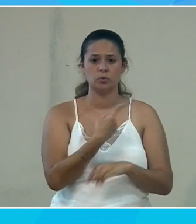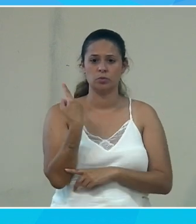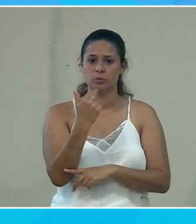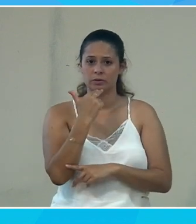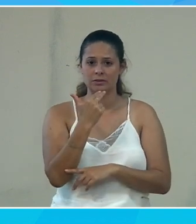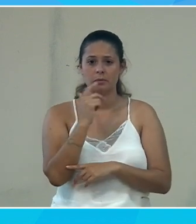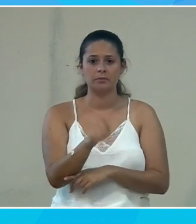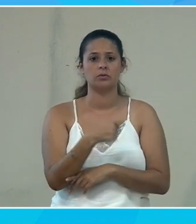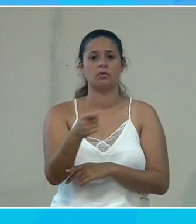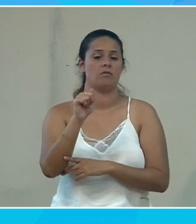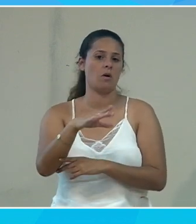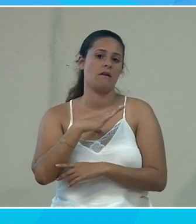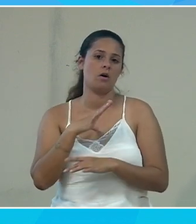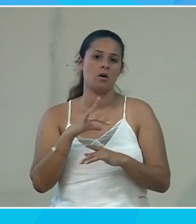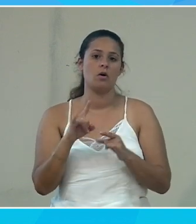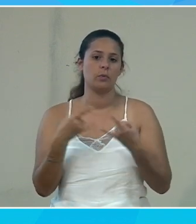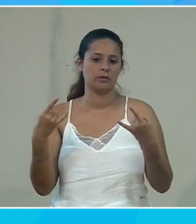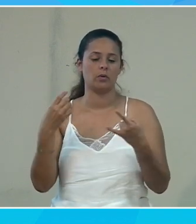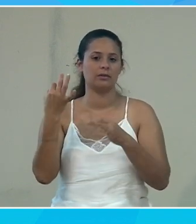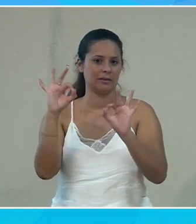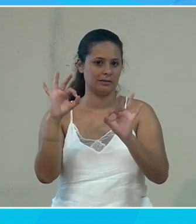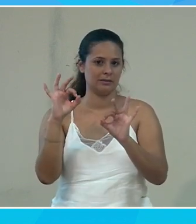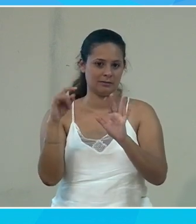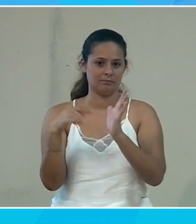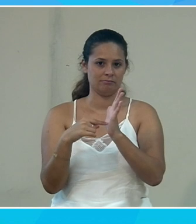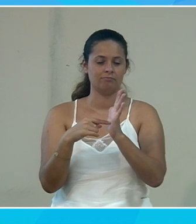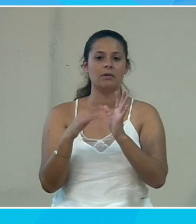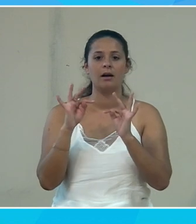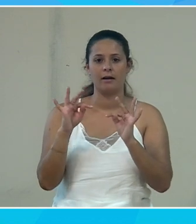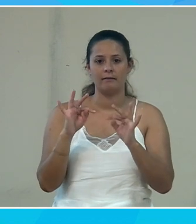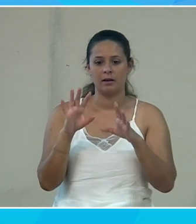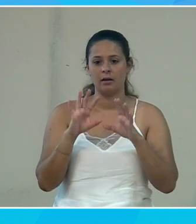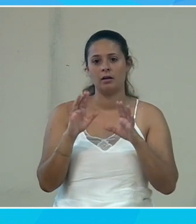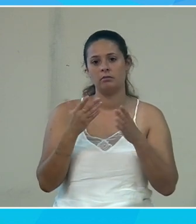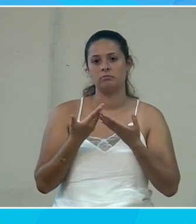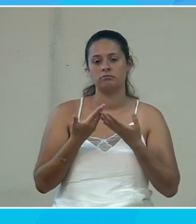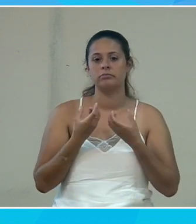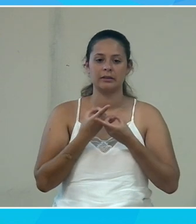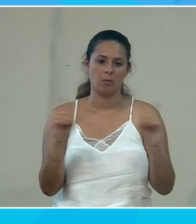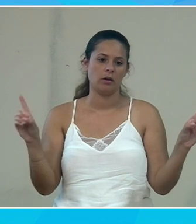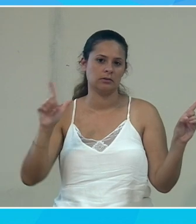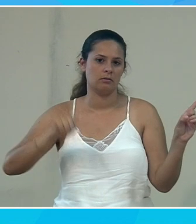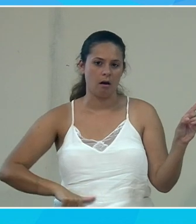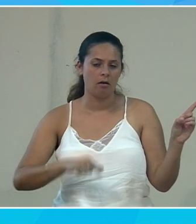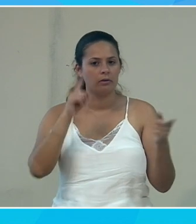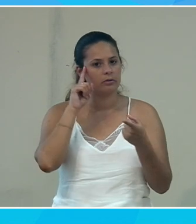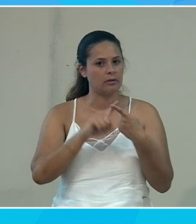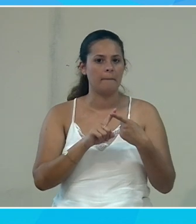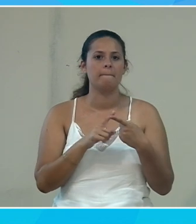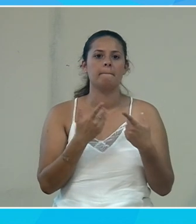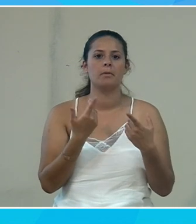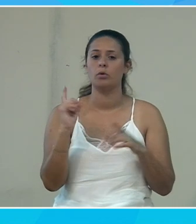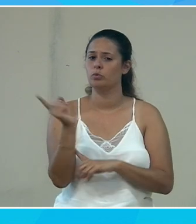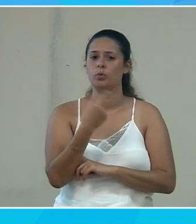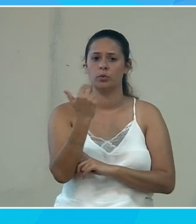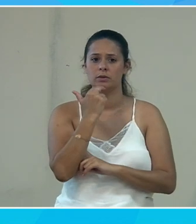alors il faut évidemment avoir Windows 10 mais c'est quand même un système d'exploitation qui est très démocratisé mais pour le reste tous les